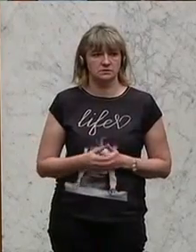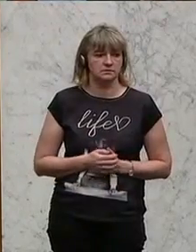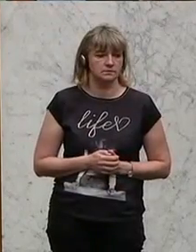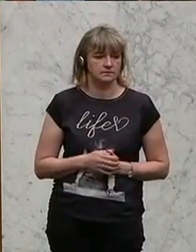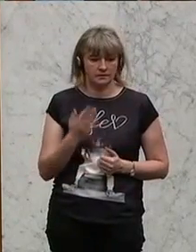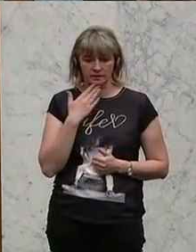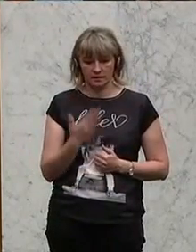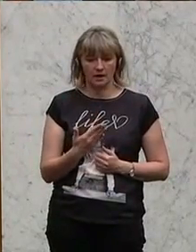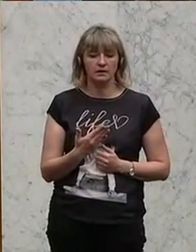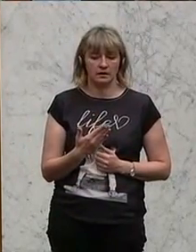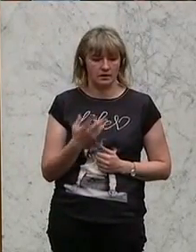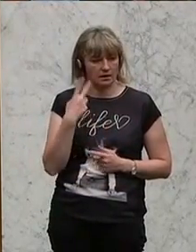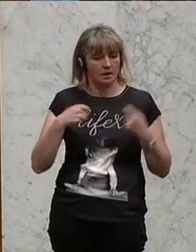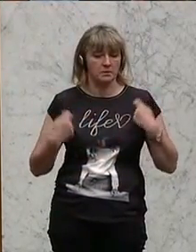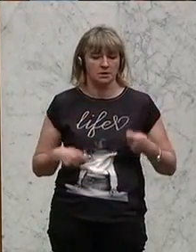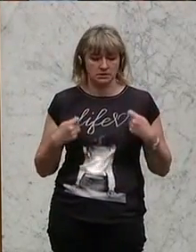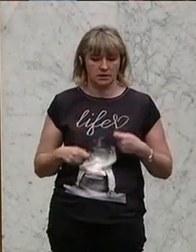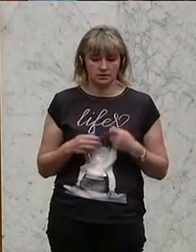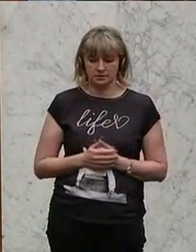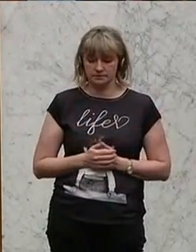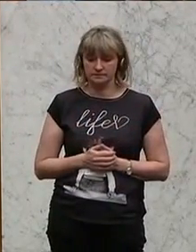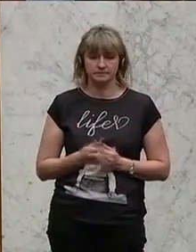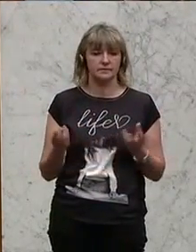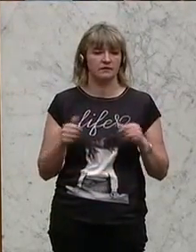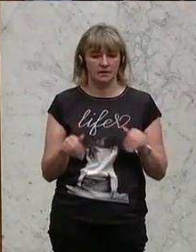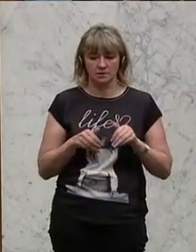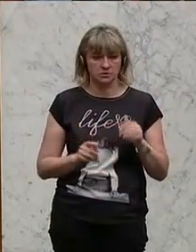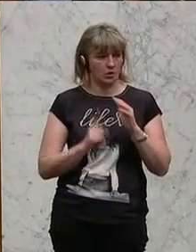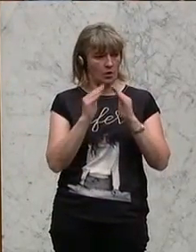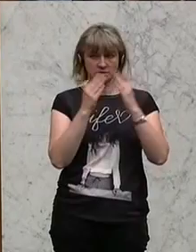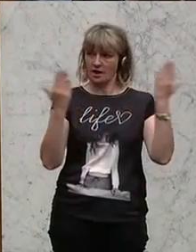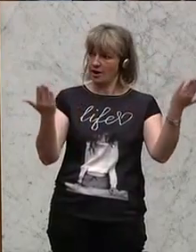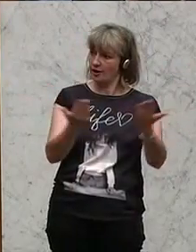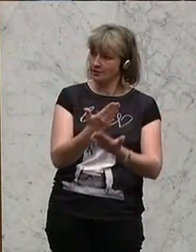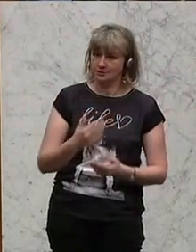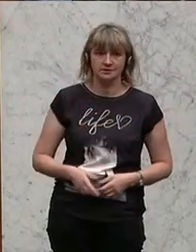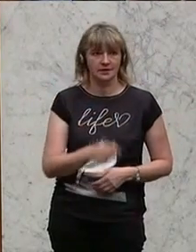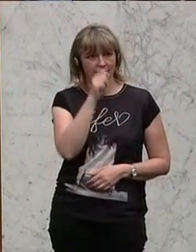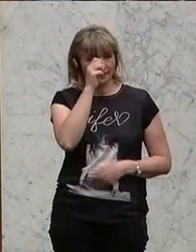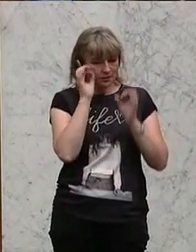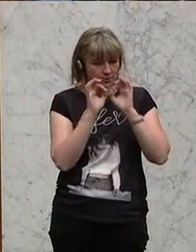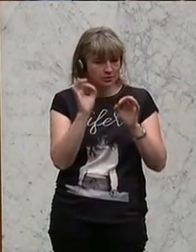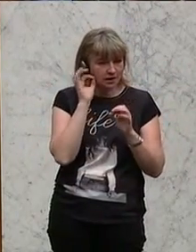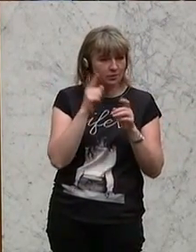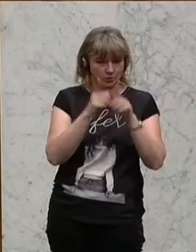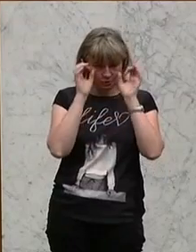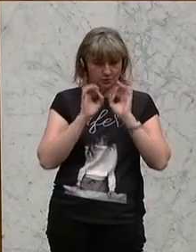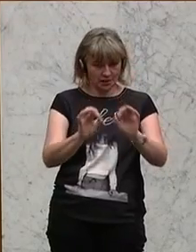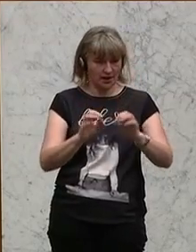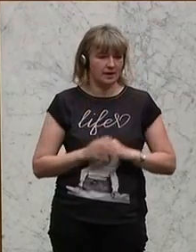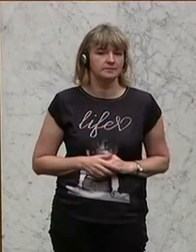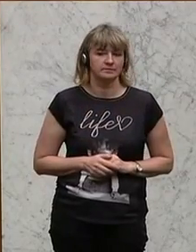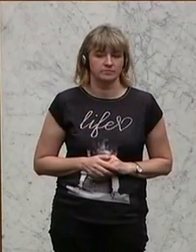Danke, Herr Präsident. Herr Finanzminister Hohes Haus, werte Zuseherinnen und Zuseher,